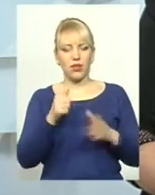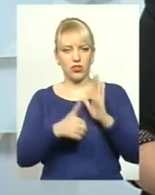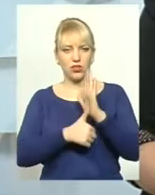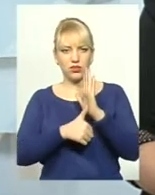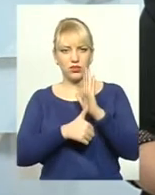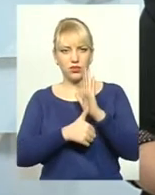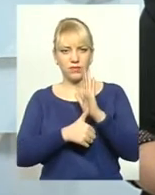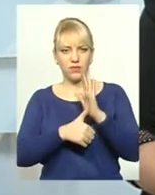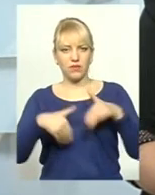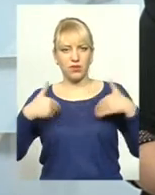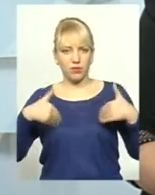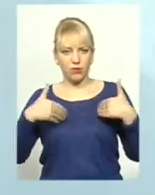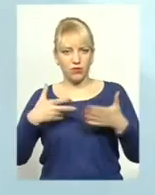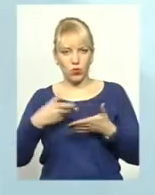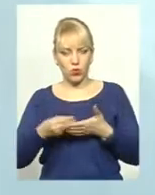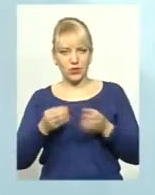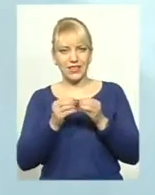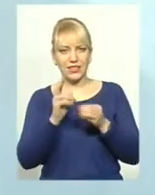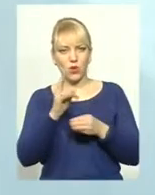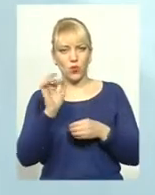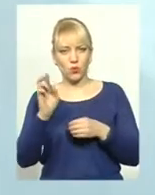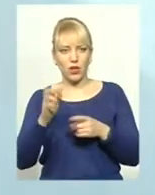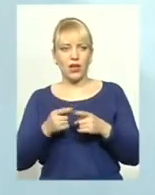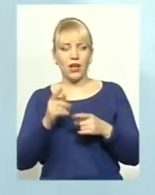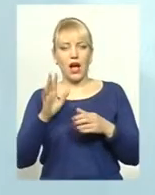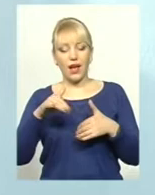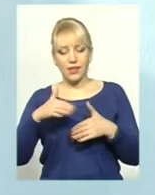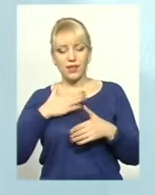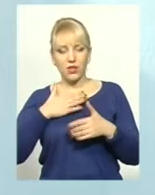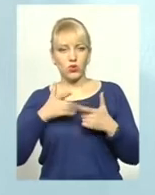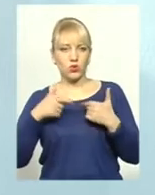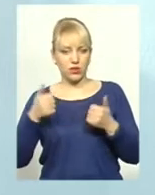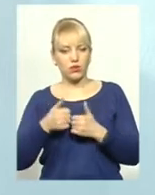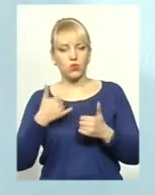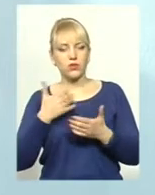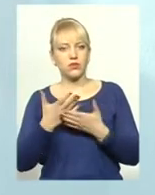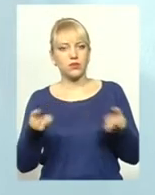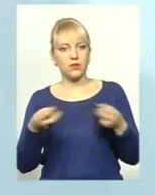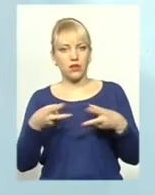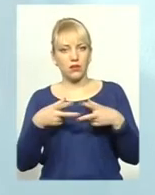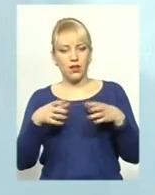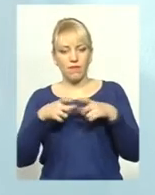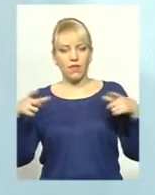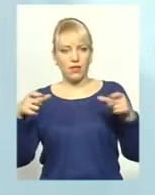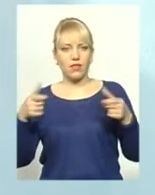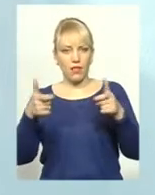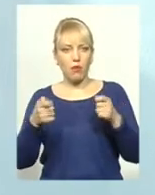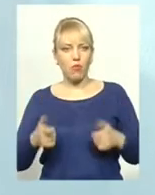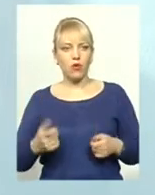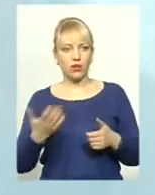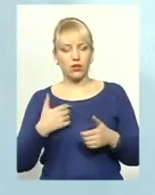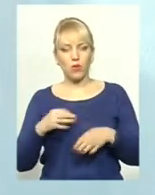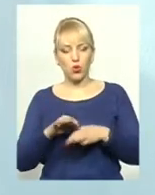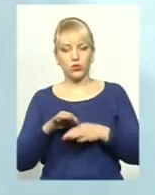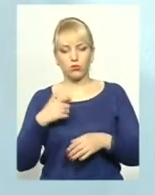вже іншу допомогу надає нашу організацію. Тобто у нас у кожного є наборчики ці протиотрутні набори, які ми практично завжди з собою носимо,